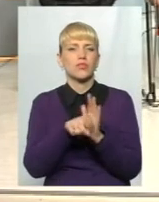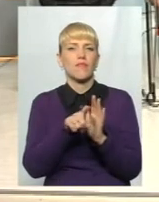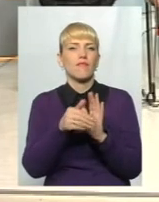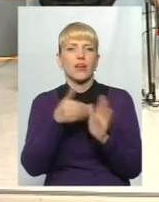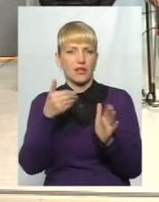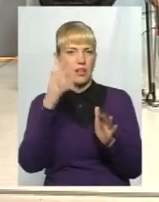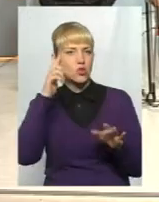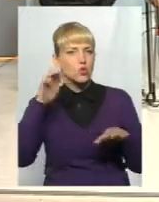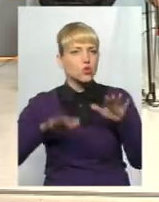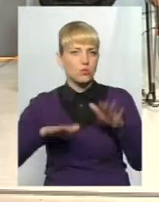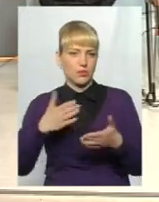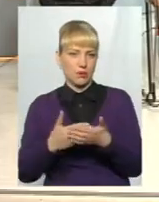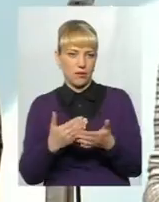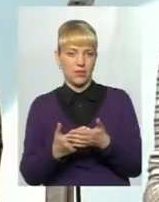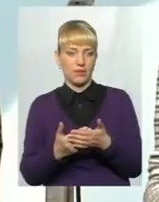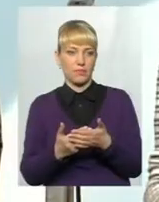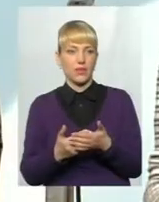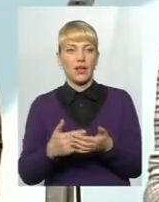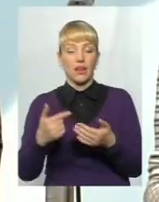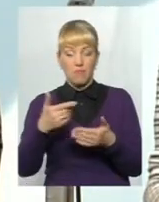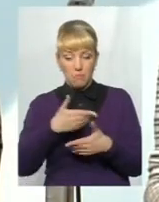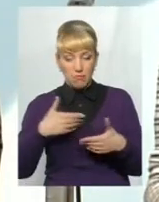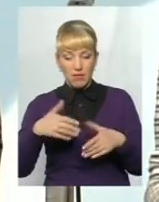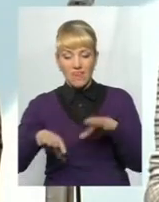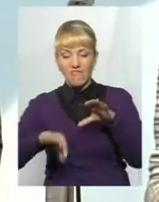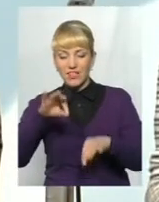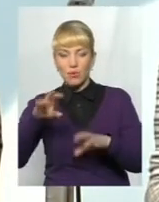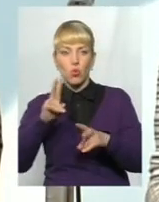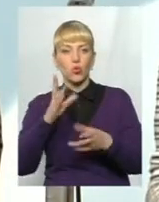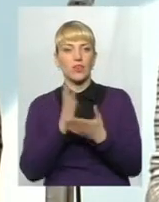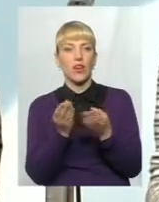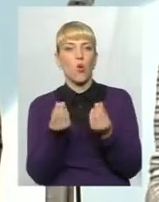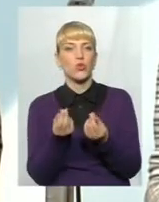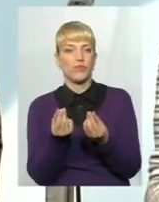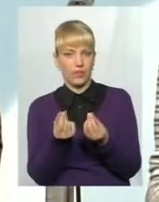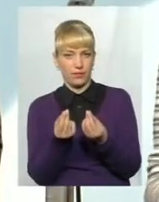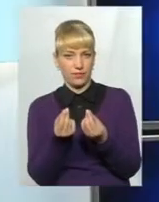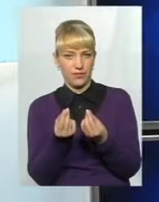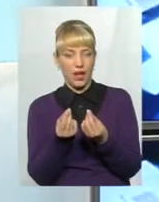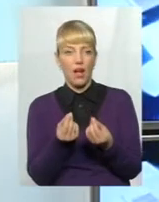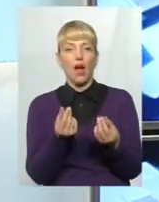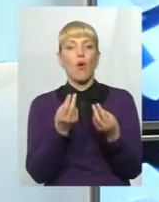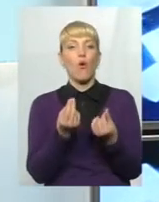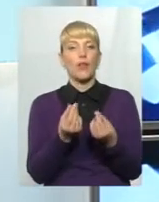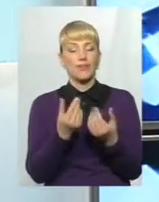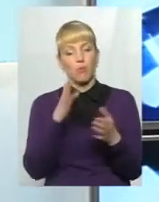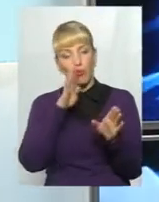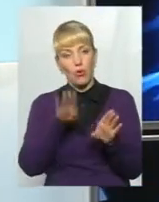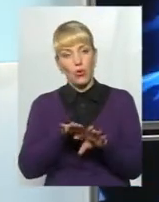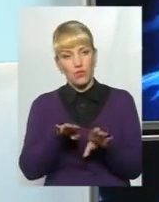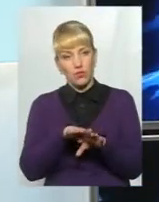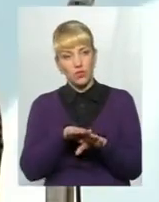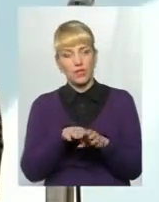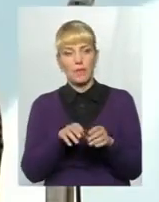сумніви, так? Ну, критерії, звичайно, ми відбирали те, в кого є готівка. Тому що порівнюючи, ми брали і